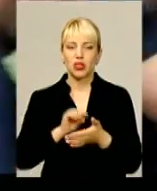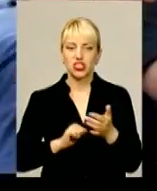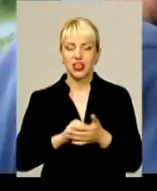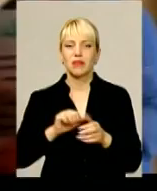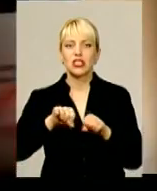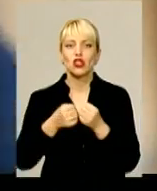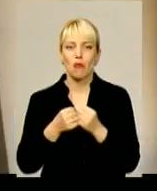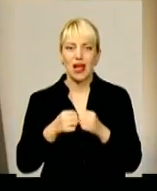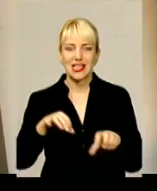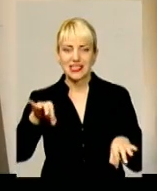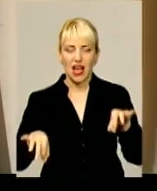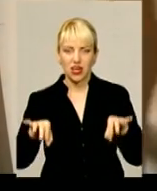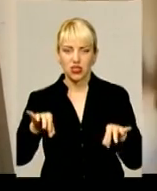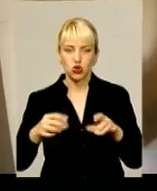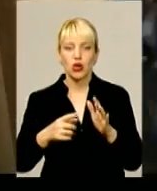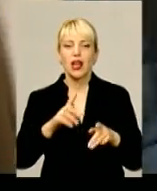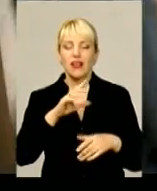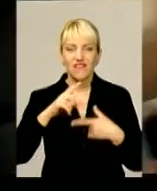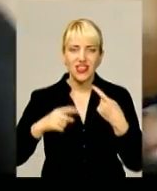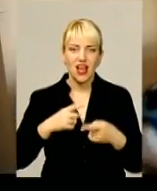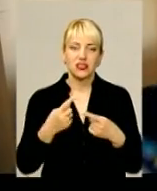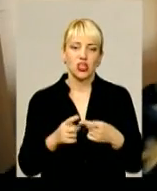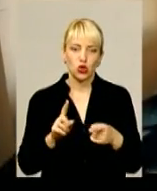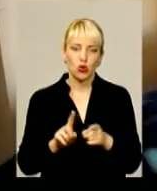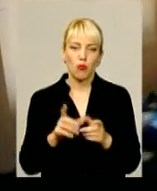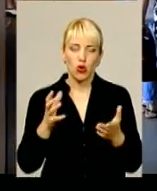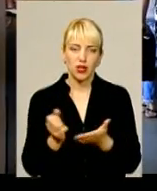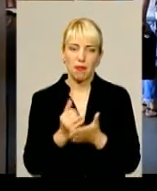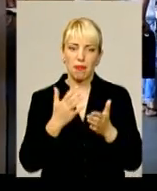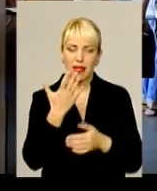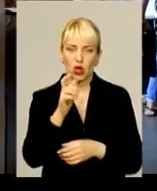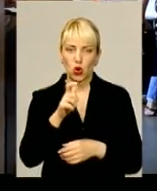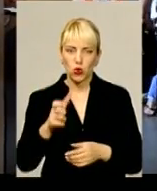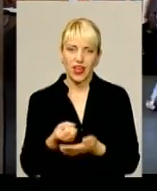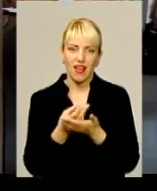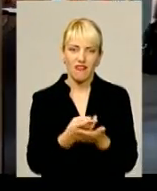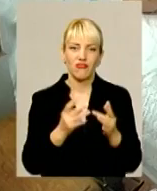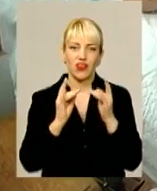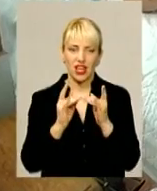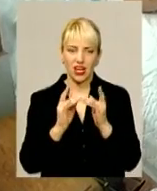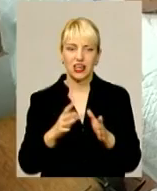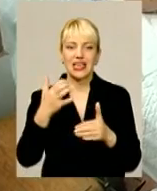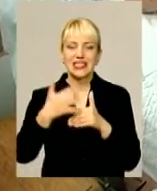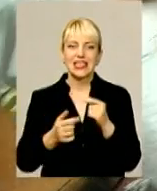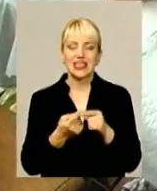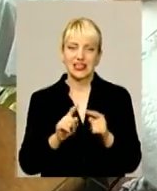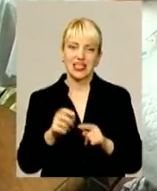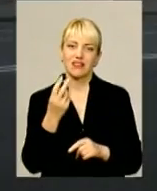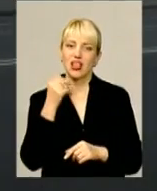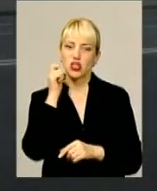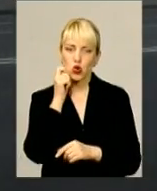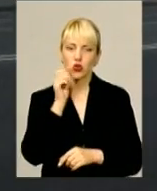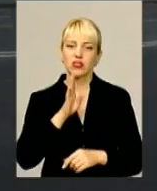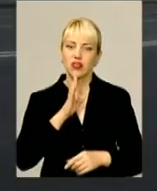зламалася ресора. Наслідок п'ятеро пасажирів із важкими травмами опинилися в лікарні, серед них і 12-річна дівчинка. Чимало